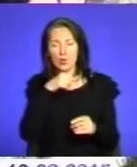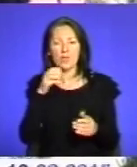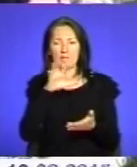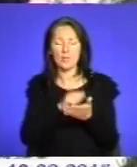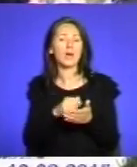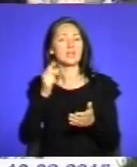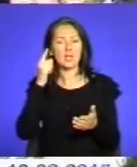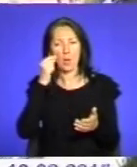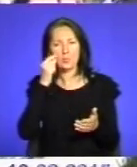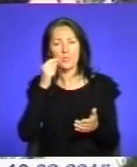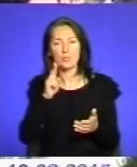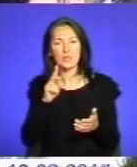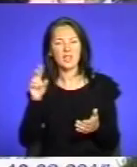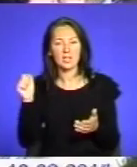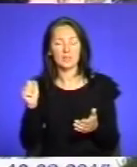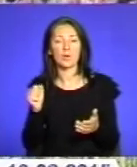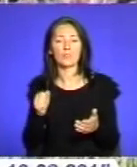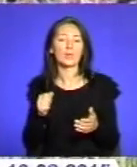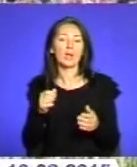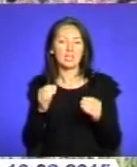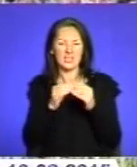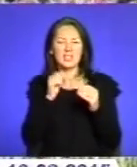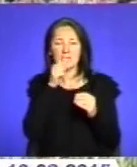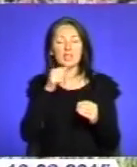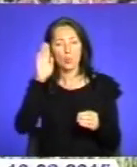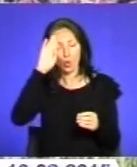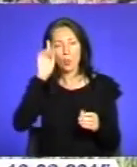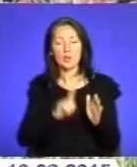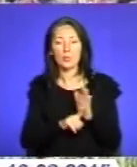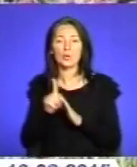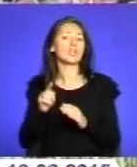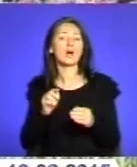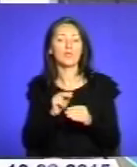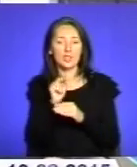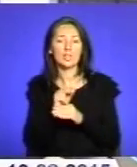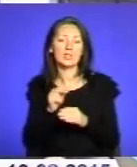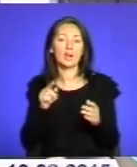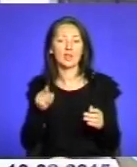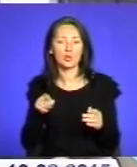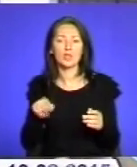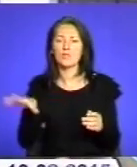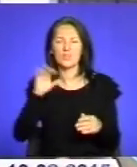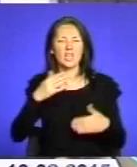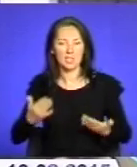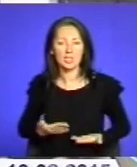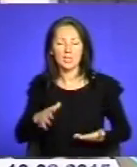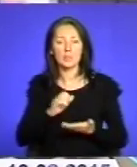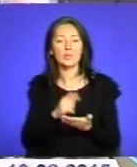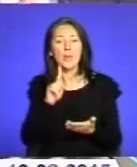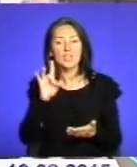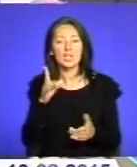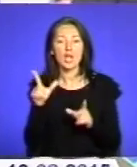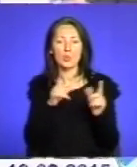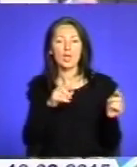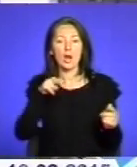Захопився ним ще 20-річним юноком, і відтоді пасіка стала його захопленням на все життя. Перший раз я виїхав на пасіку,